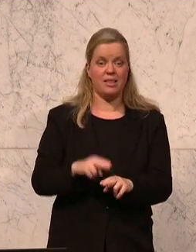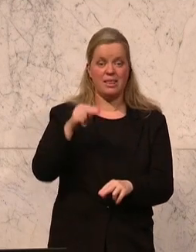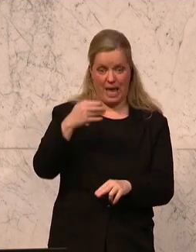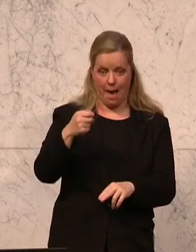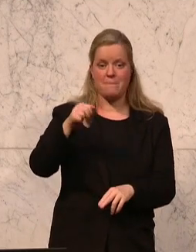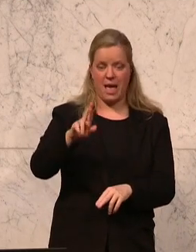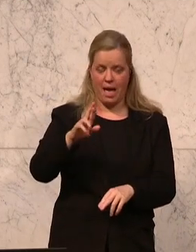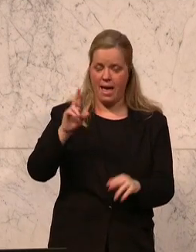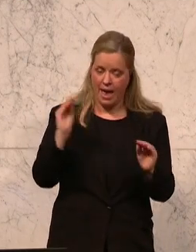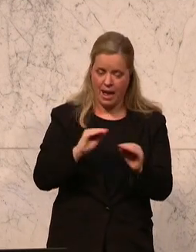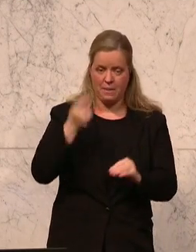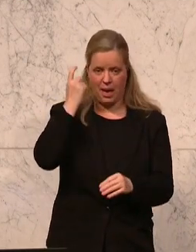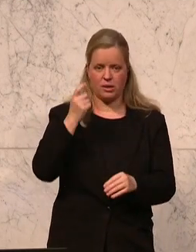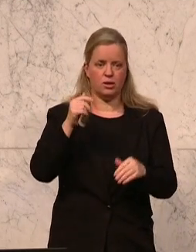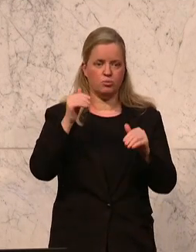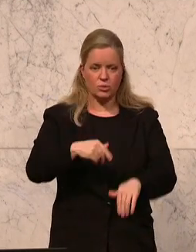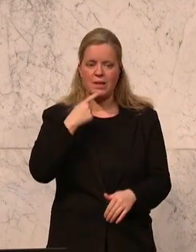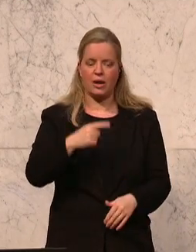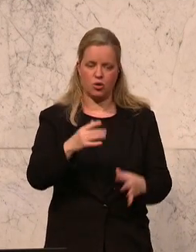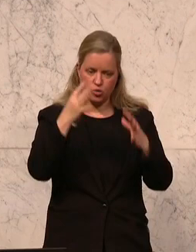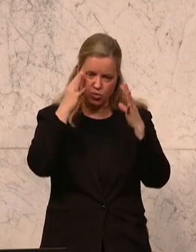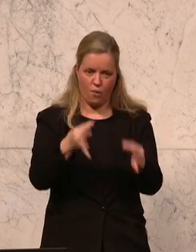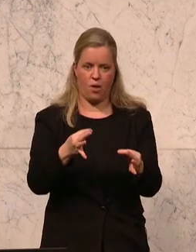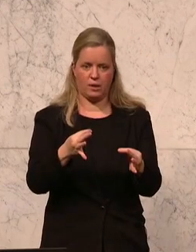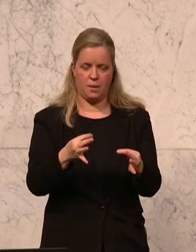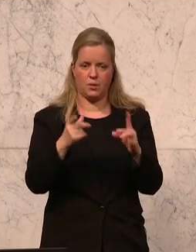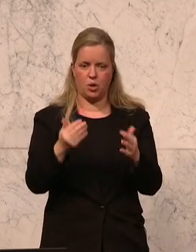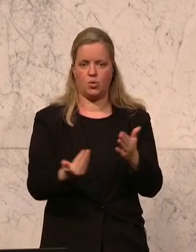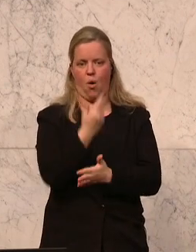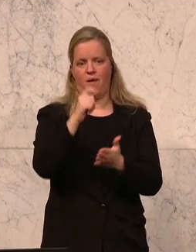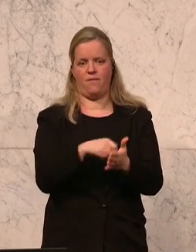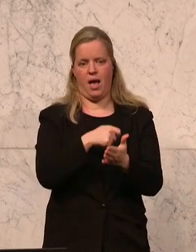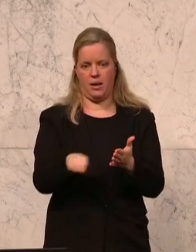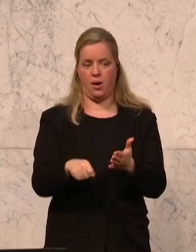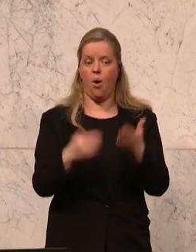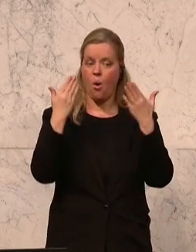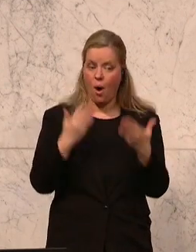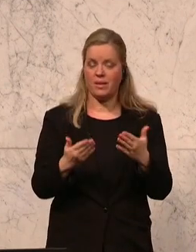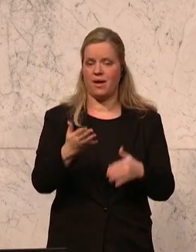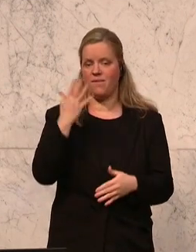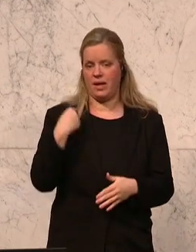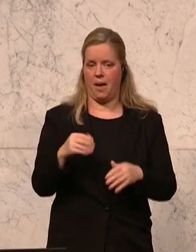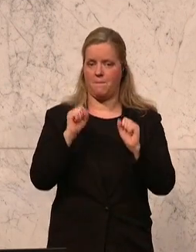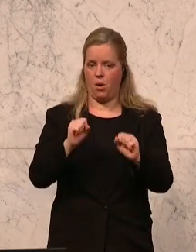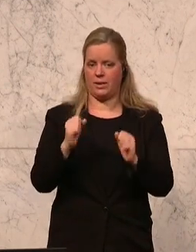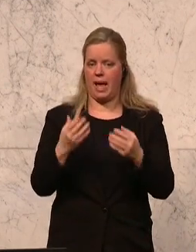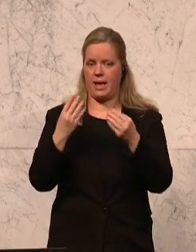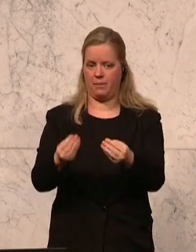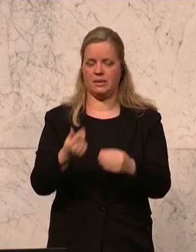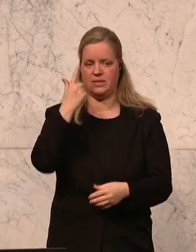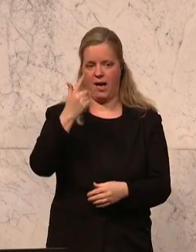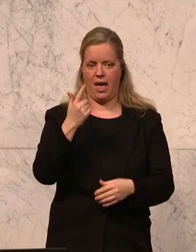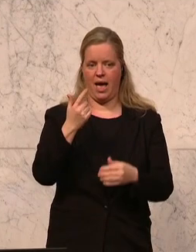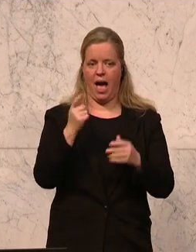er sagen, ab sofort, das hieße aber dann Neuwahlen, ab sofort, wir werden Ihnen heute die Gelegenheit geben, es gibt wieder zwei Anträge von der